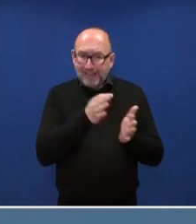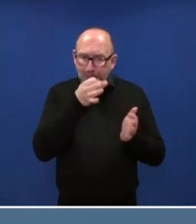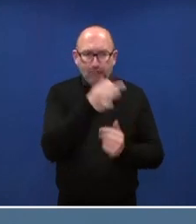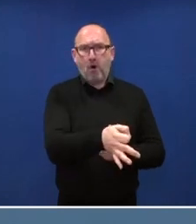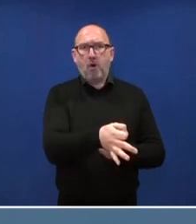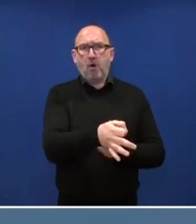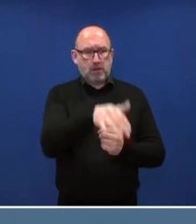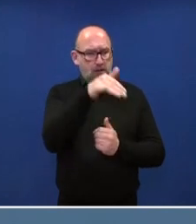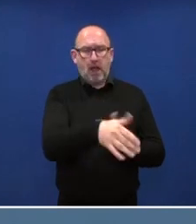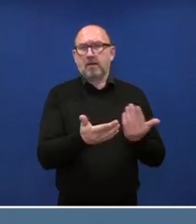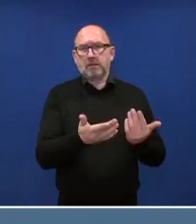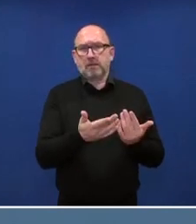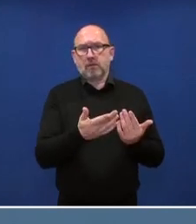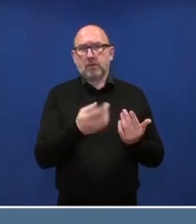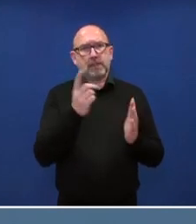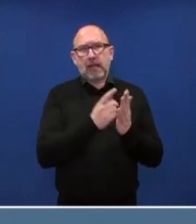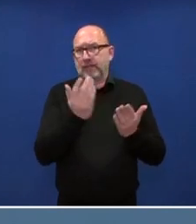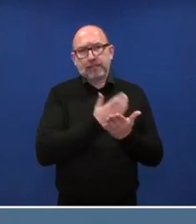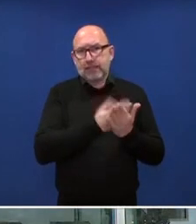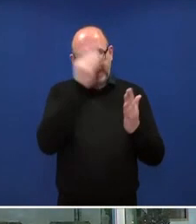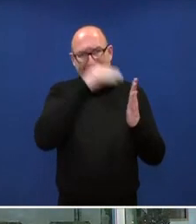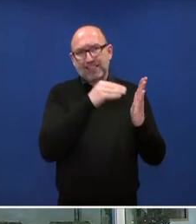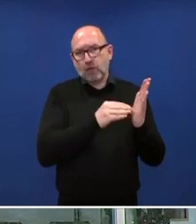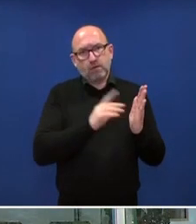Ort vorliegen und nicht registriert sind.